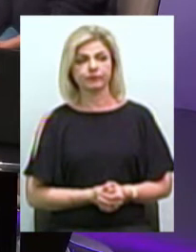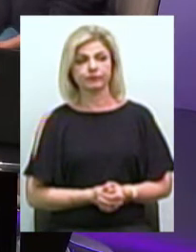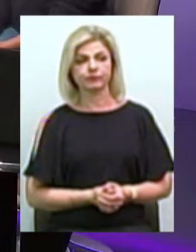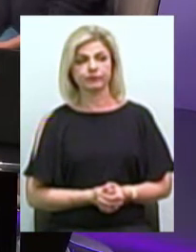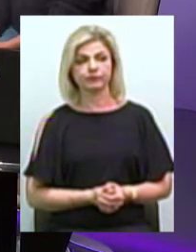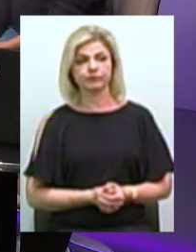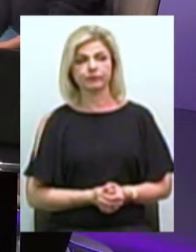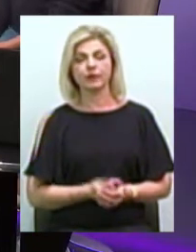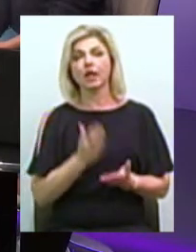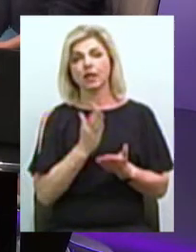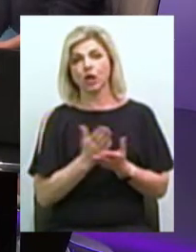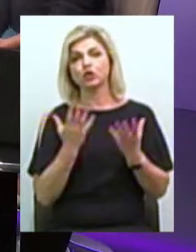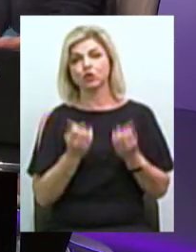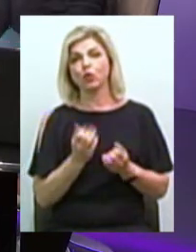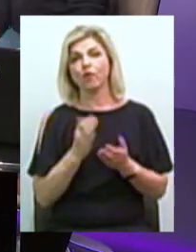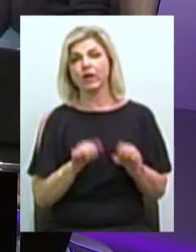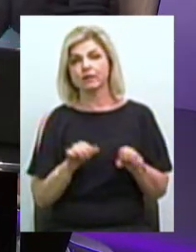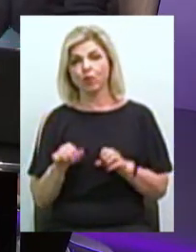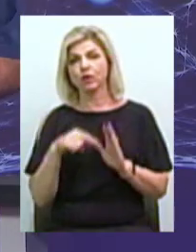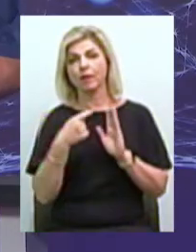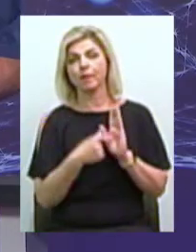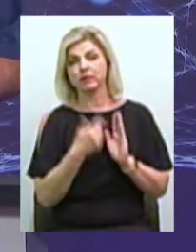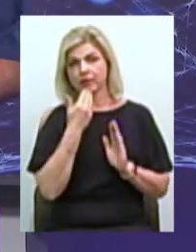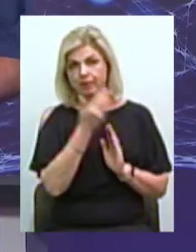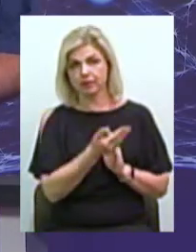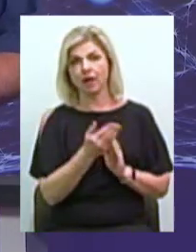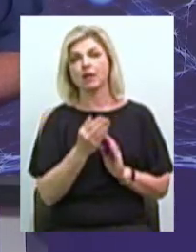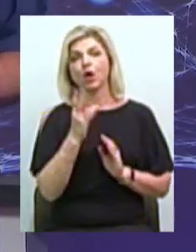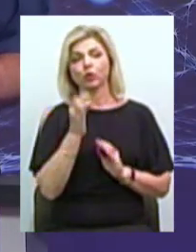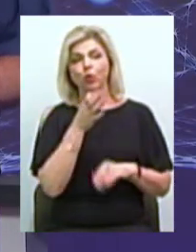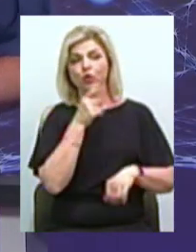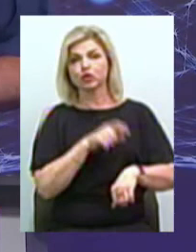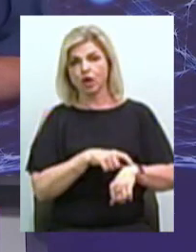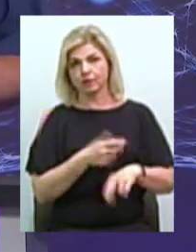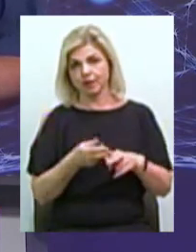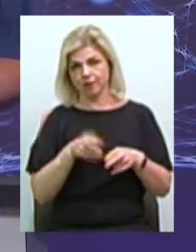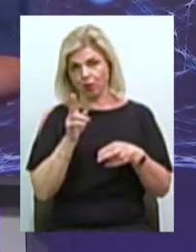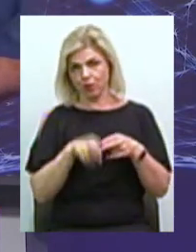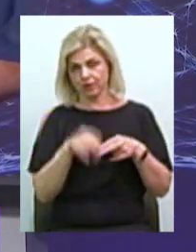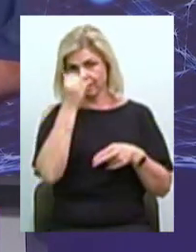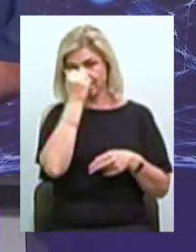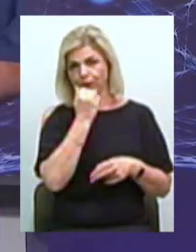ще можливість поставити запитання, скажу, забігаючи наперед, але час у цій рубрисі вичерпано, дякую